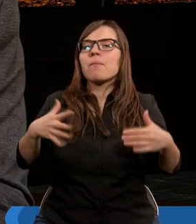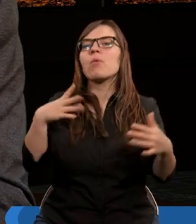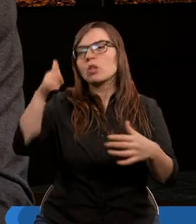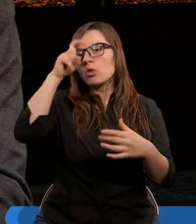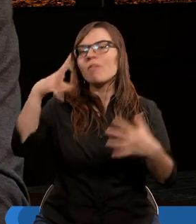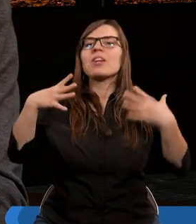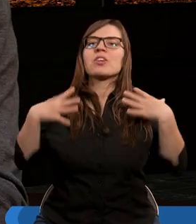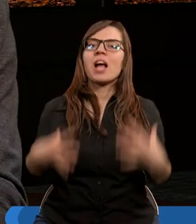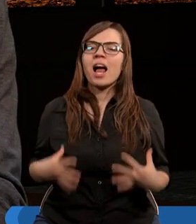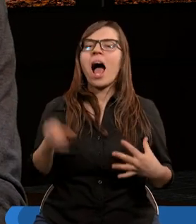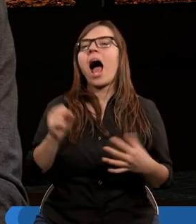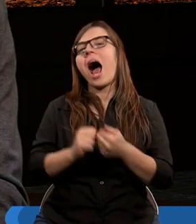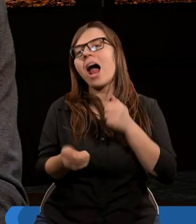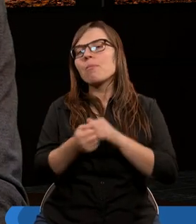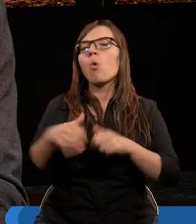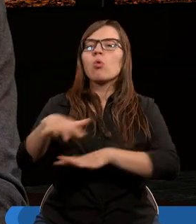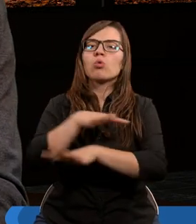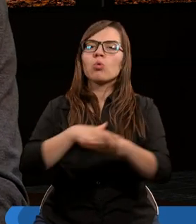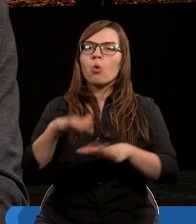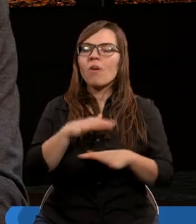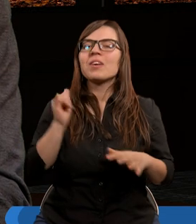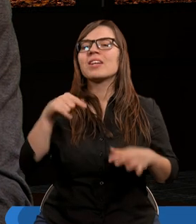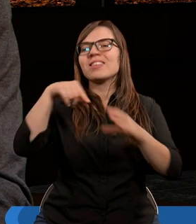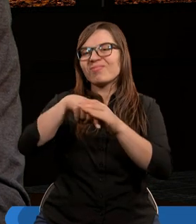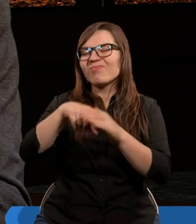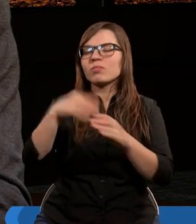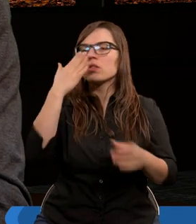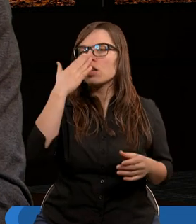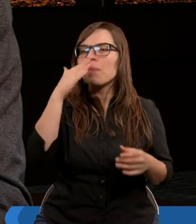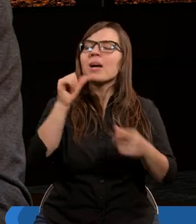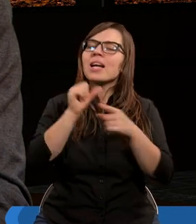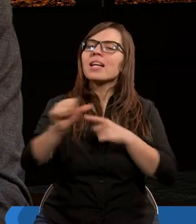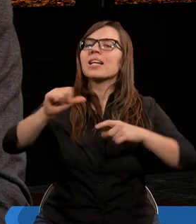cielesnym, a mogę być człowiekiem duchowym. I tu chyba jest w